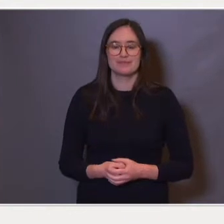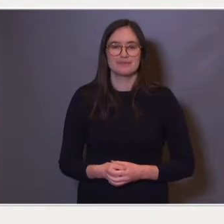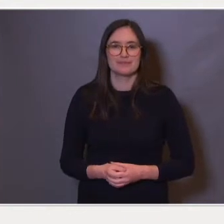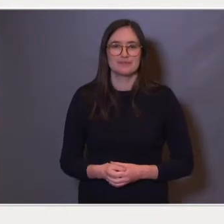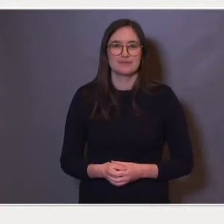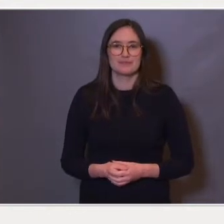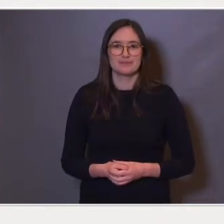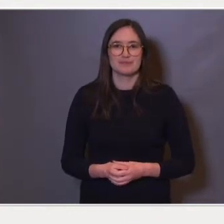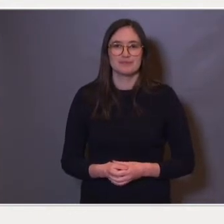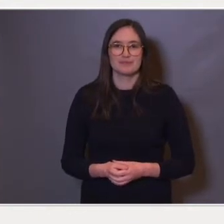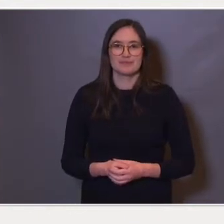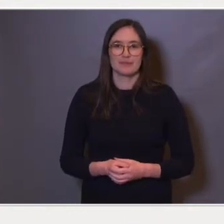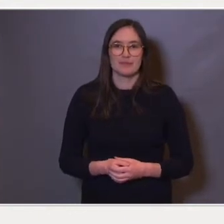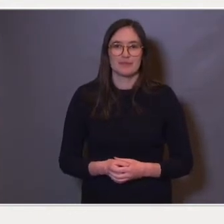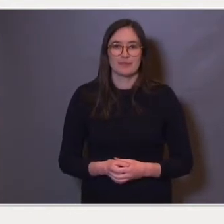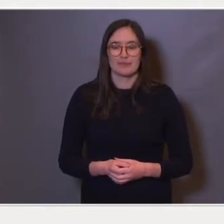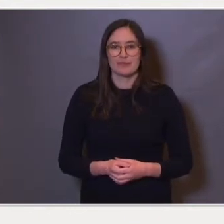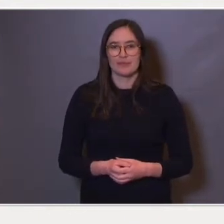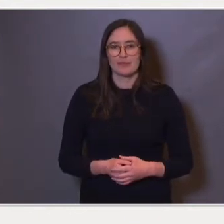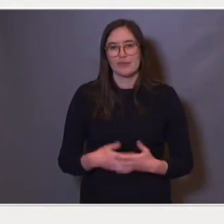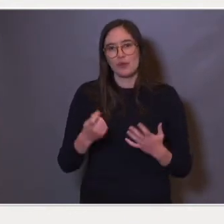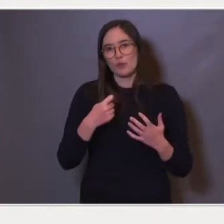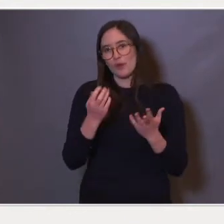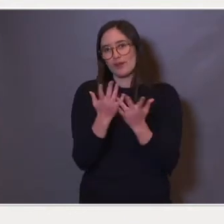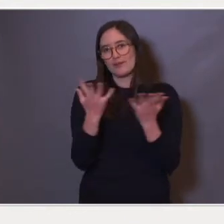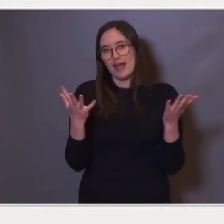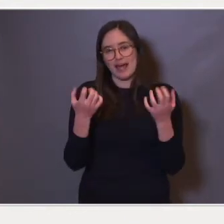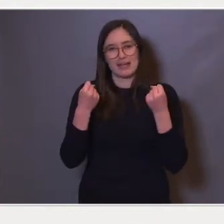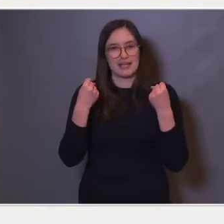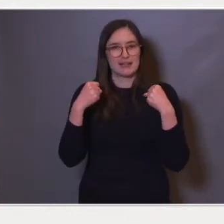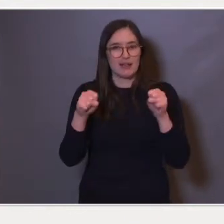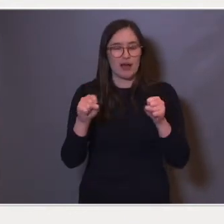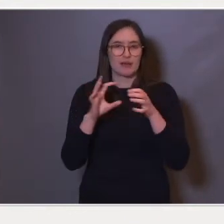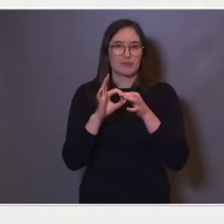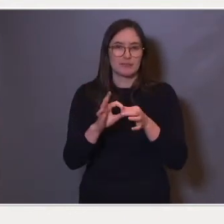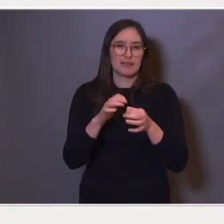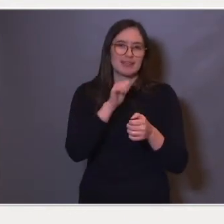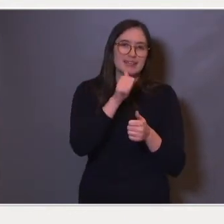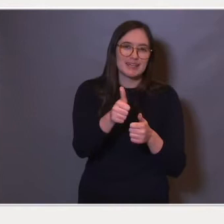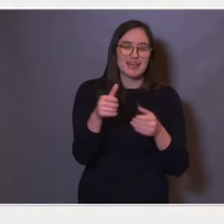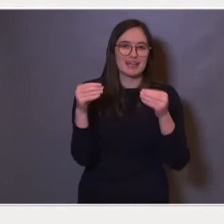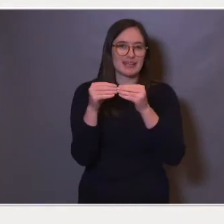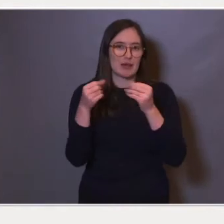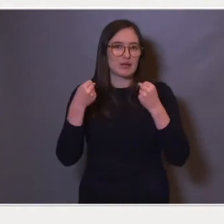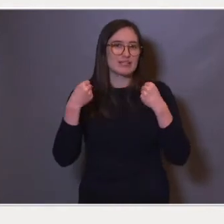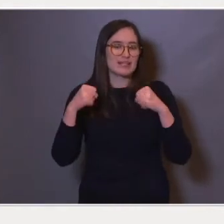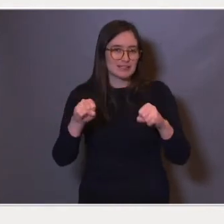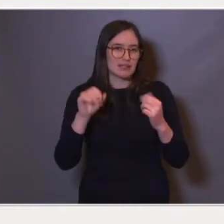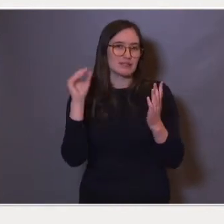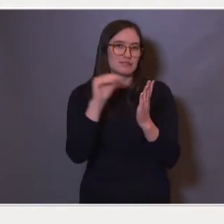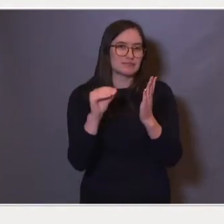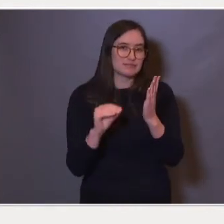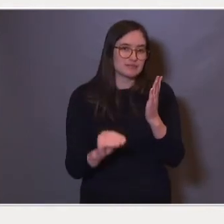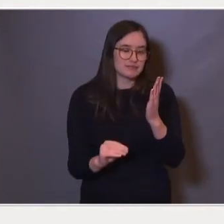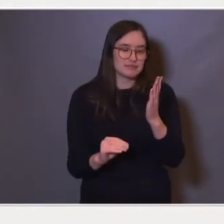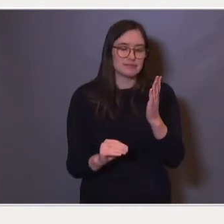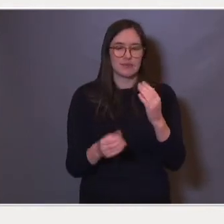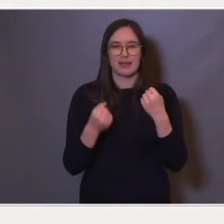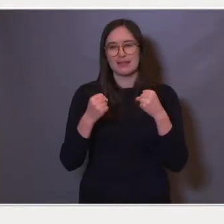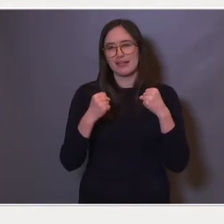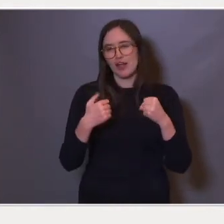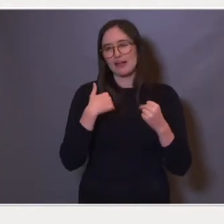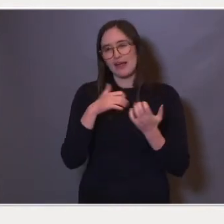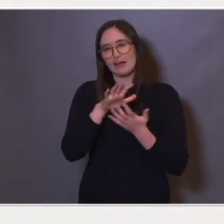Og så har tatt med noe flere tiltak under tidlig og tilpasset innsats. Her er et tiltak som jeg